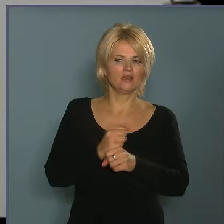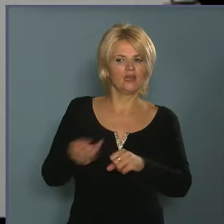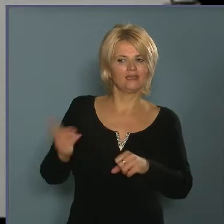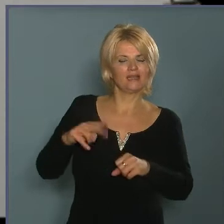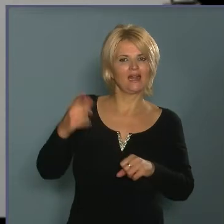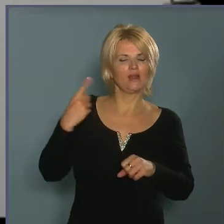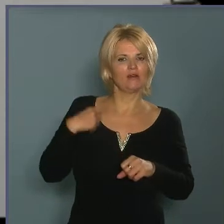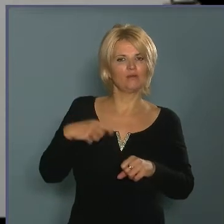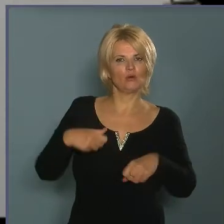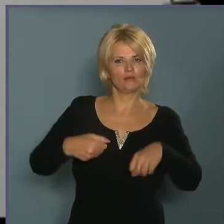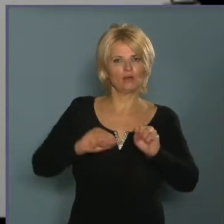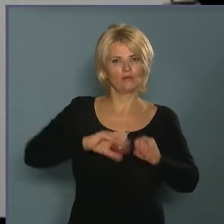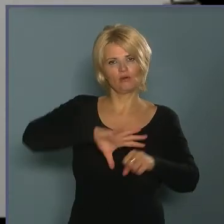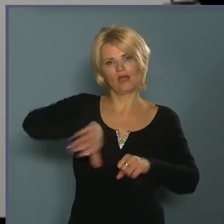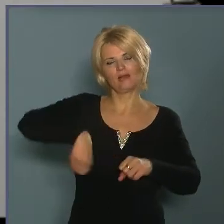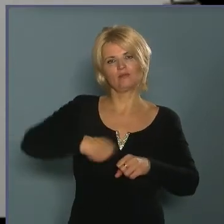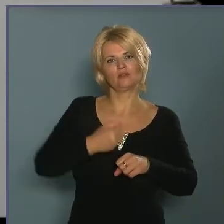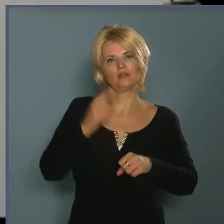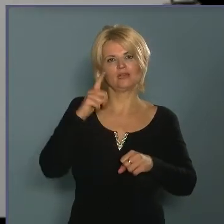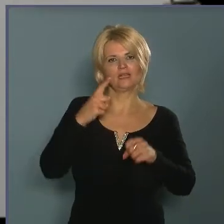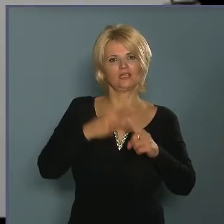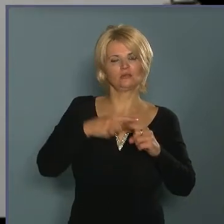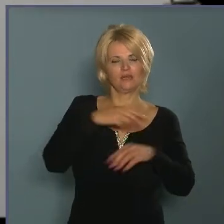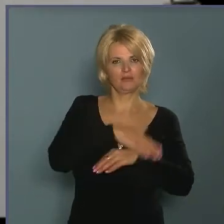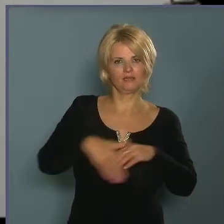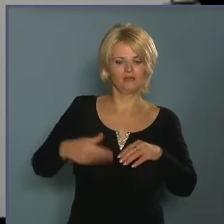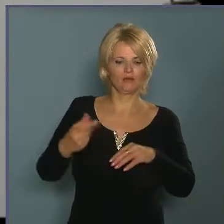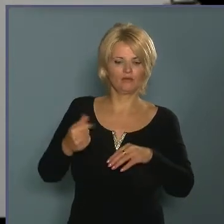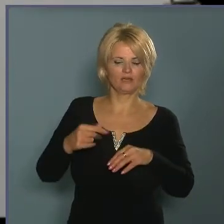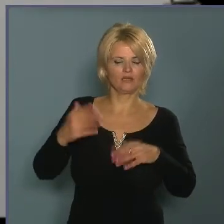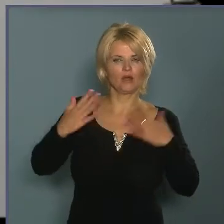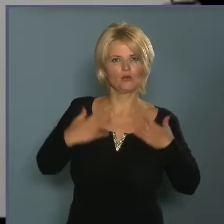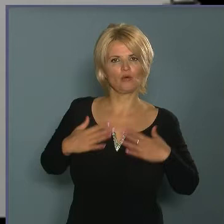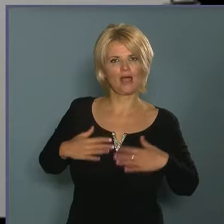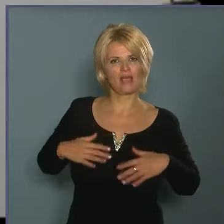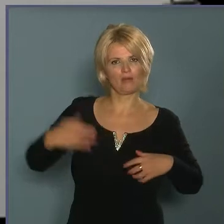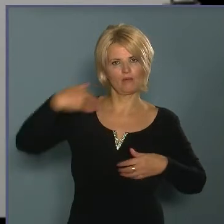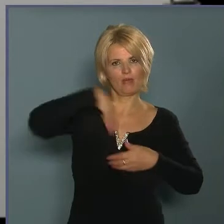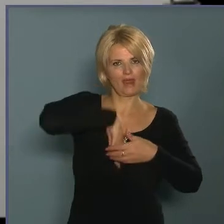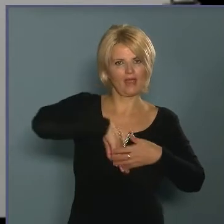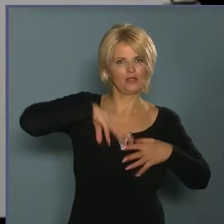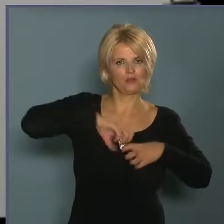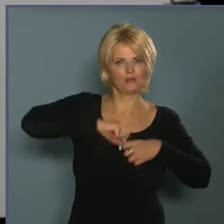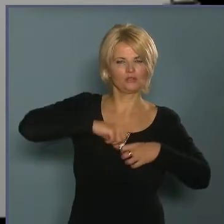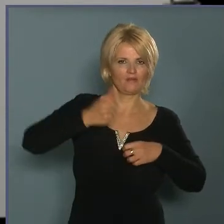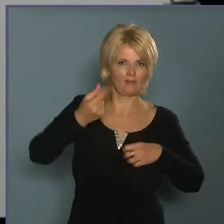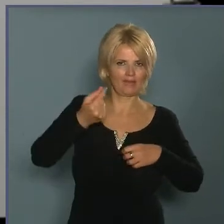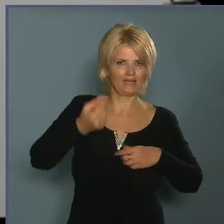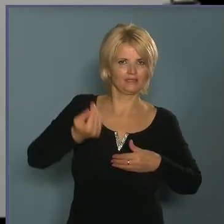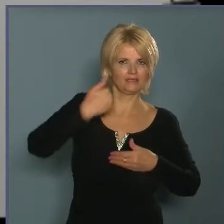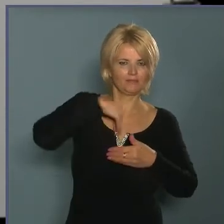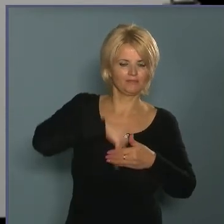nála volt a bankból eltornított közel két és fél millió forint a ruhájába begyömöszölve, és hát